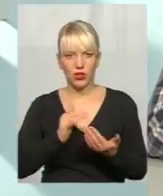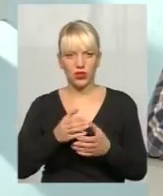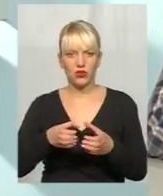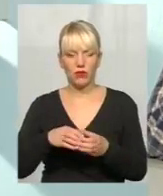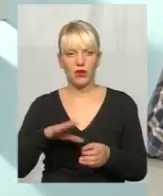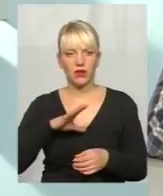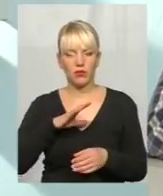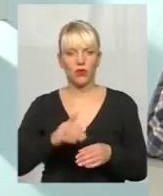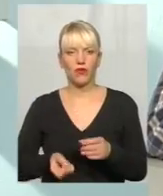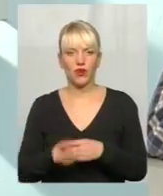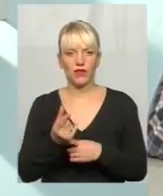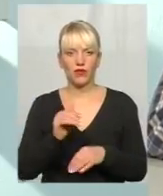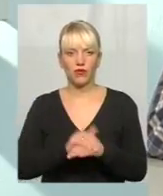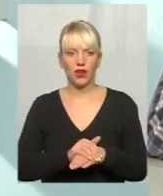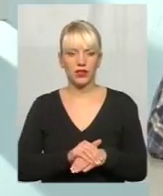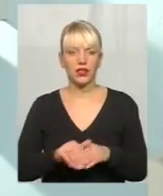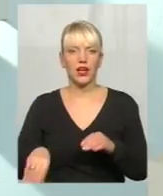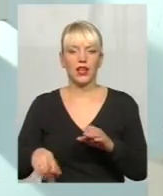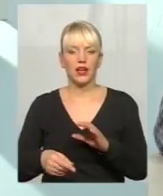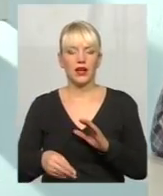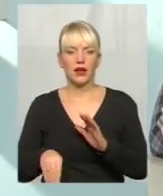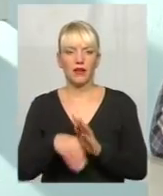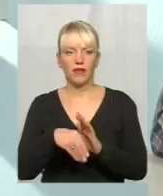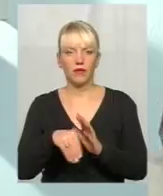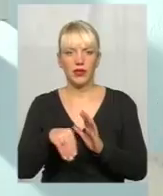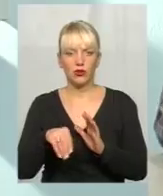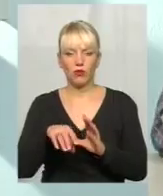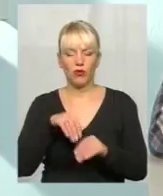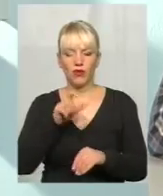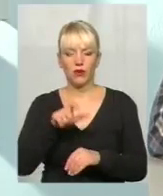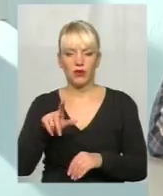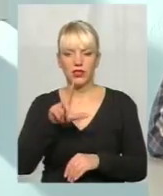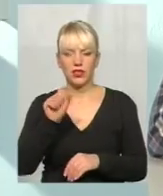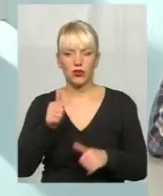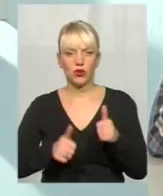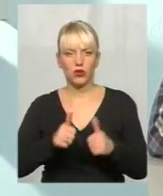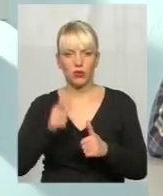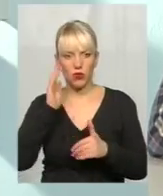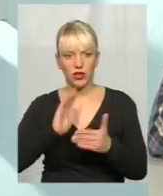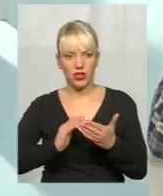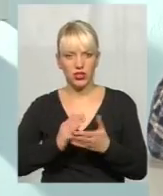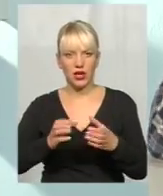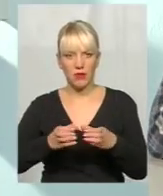було виявлено факт підкупу виборців за одну з конкуруючих політичних партій.